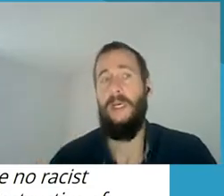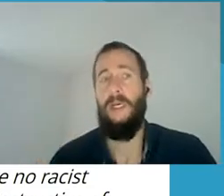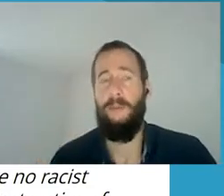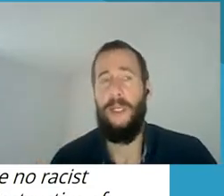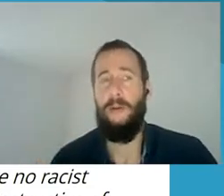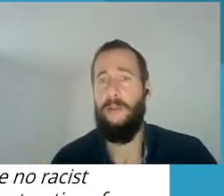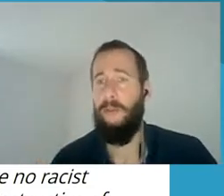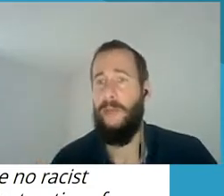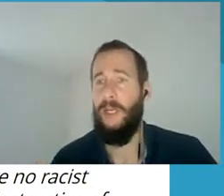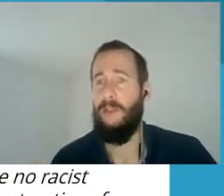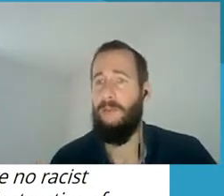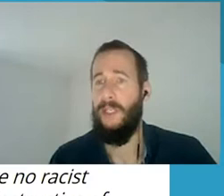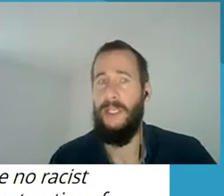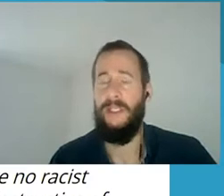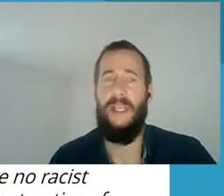tikrus dalykus.